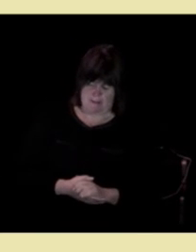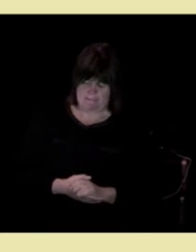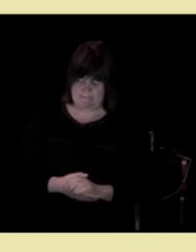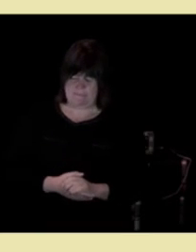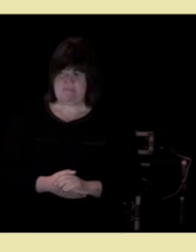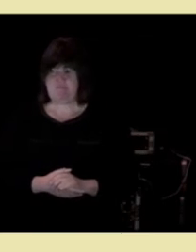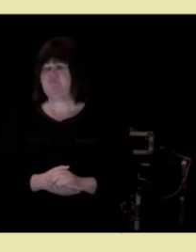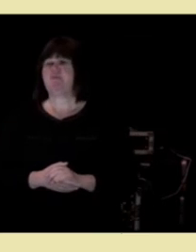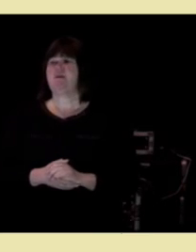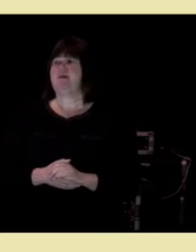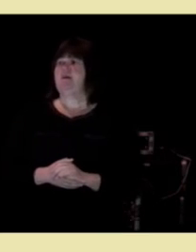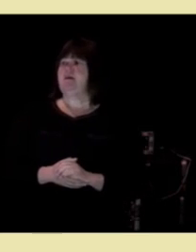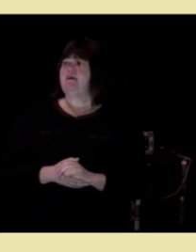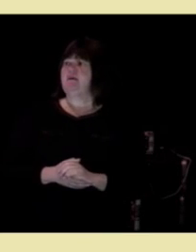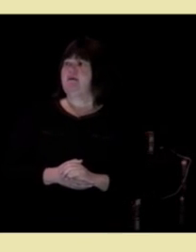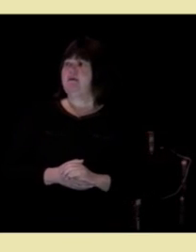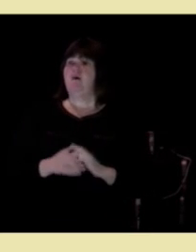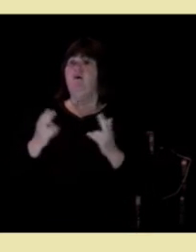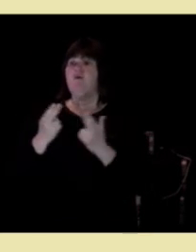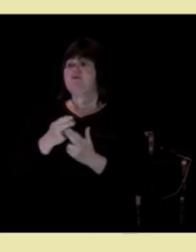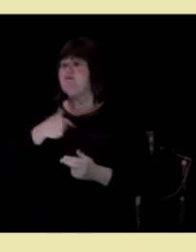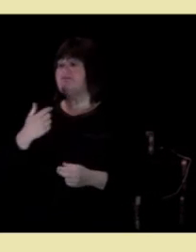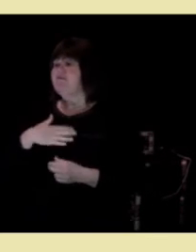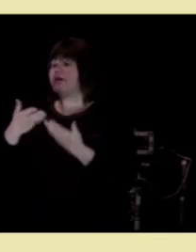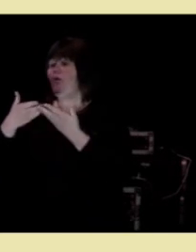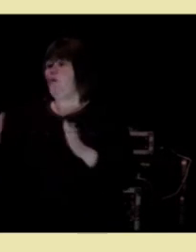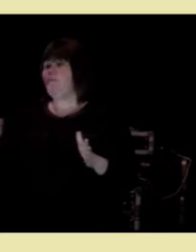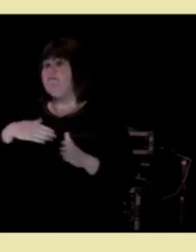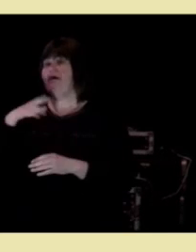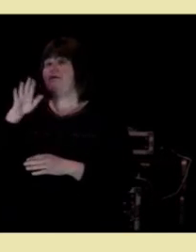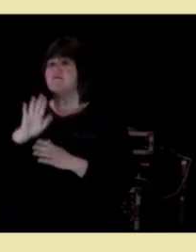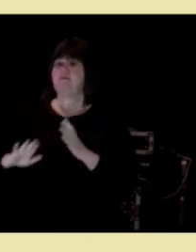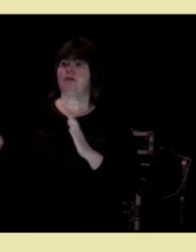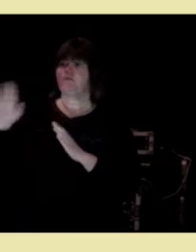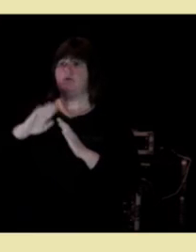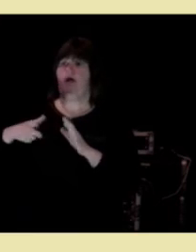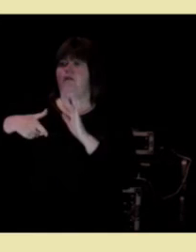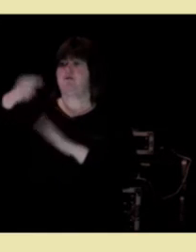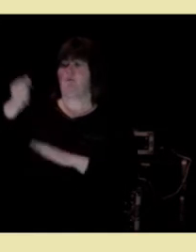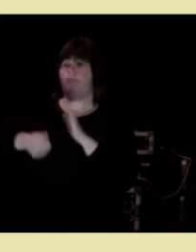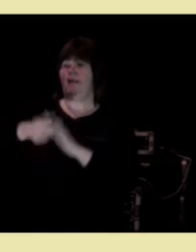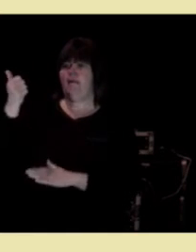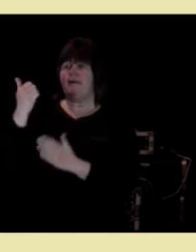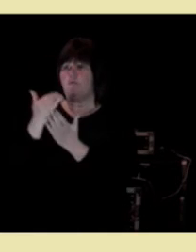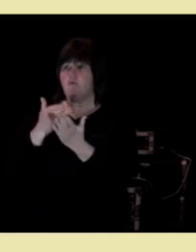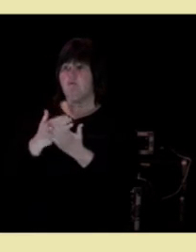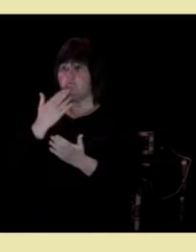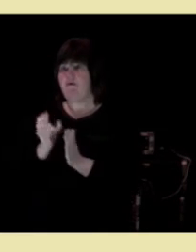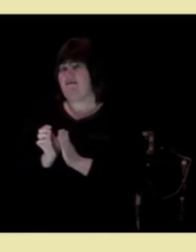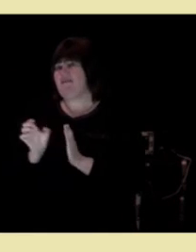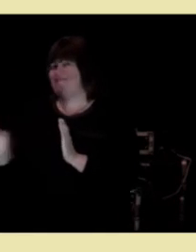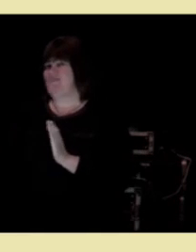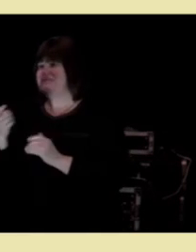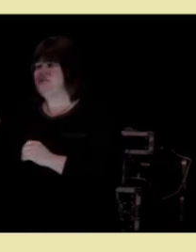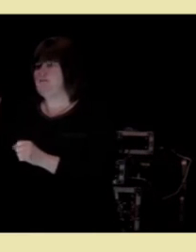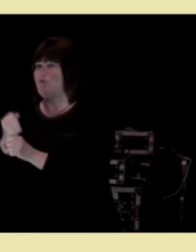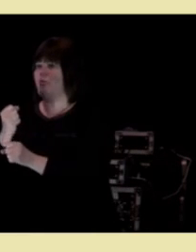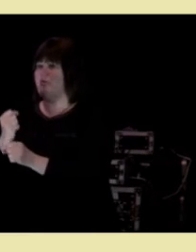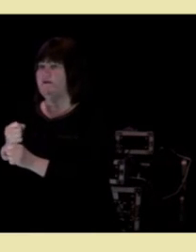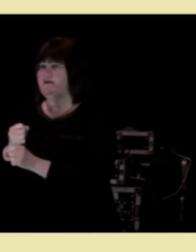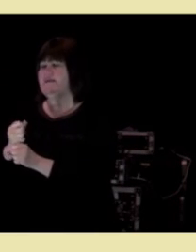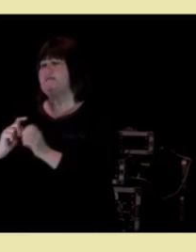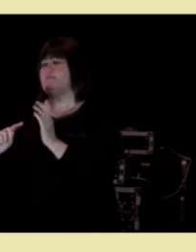Vi kommer også nå til å åpne det nasjonale topplederprogrammet som har vært reservert for de som jobber i spesialisthelsetjenesten